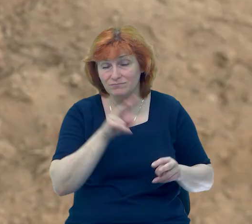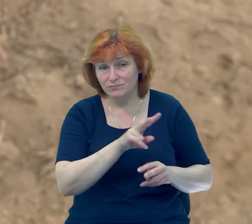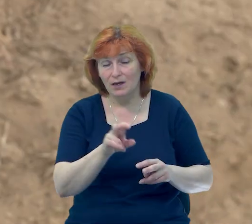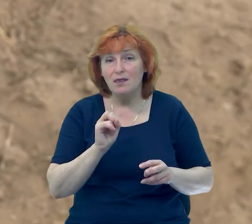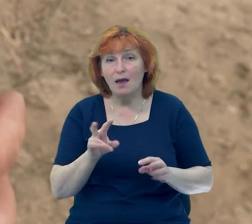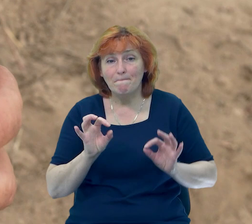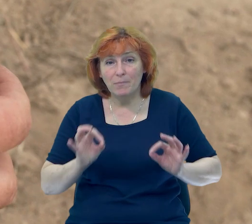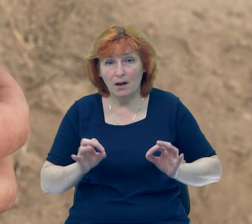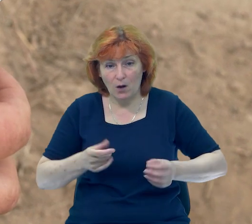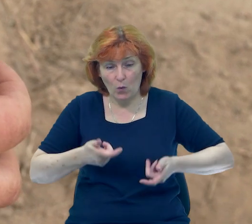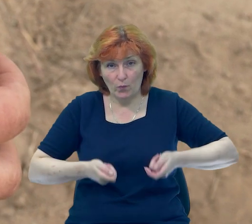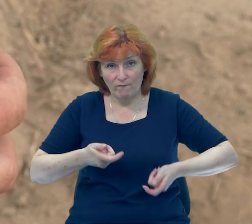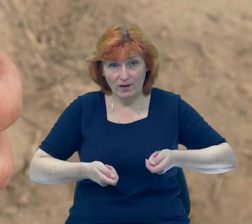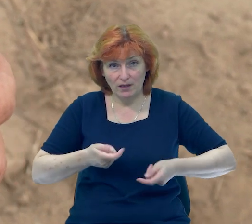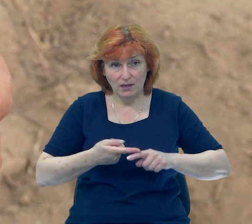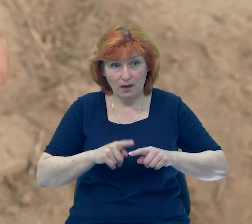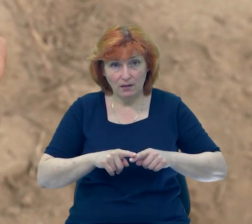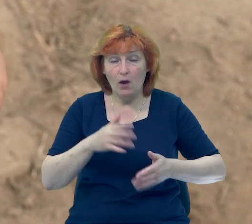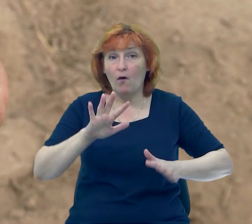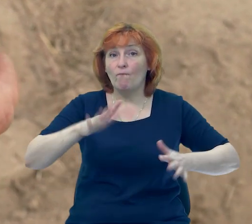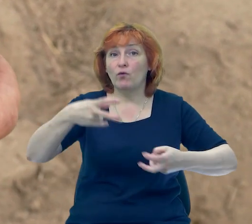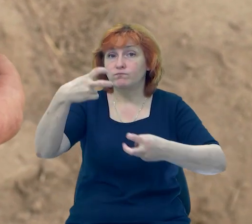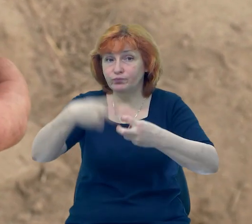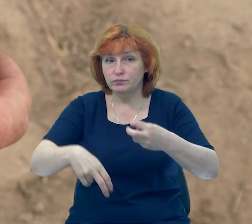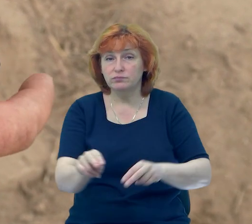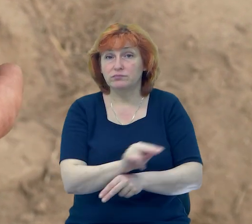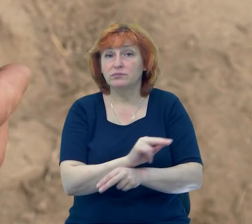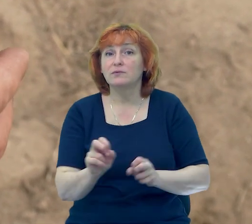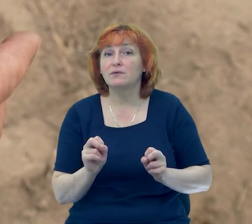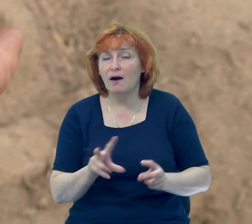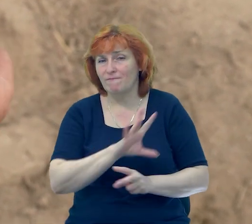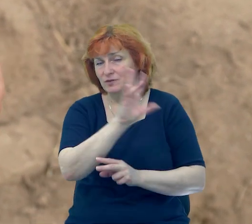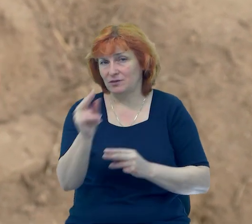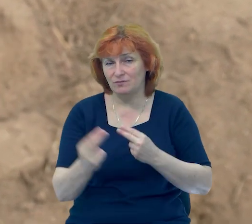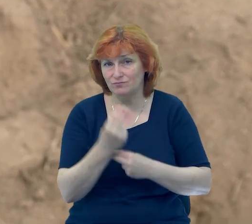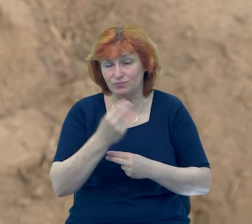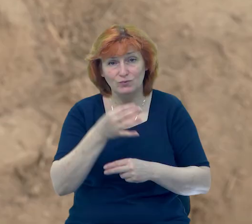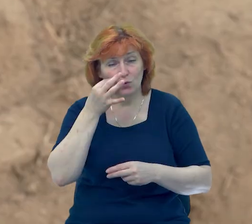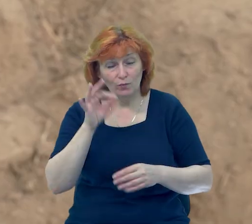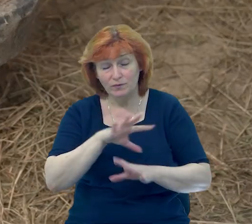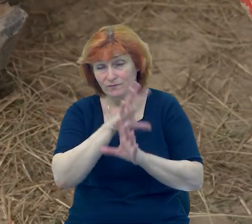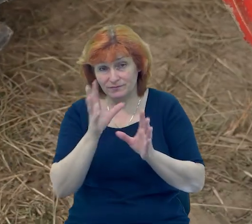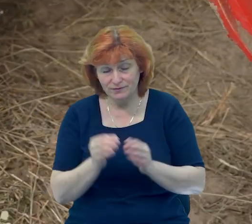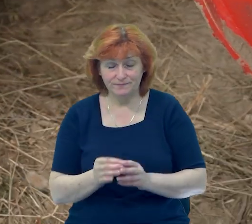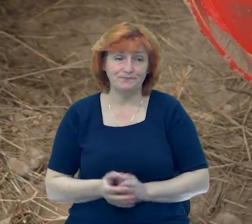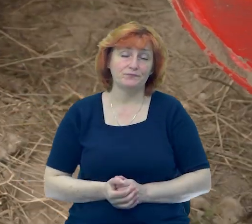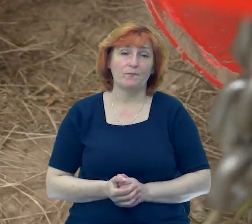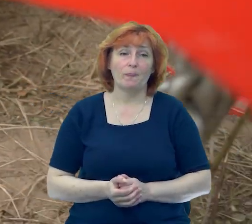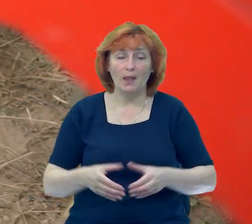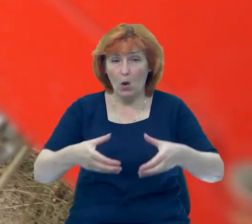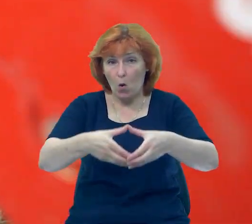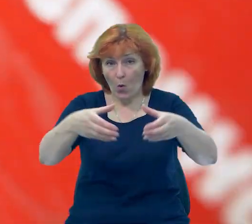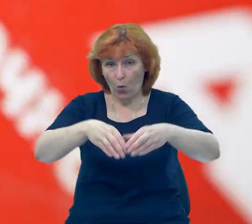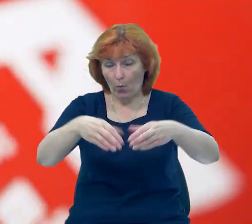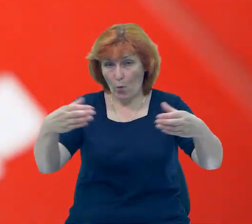машиною, так і ремонт. Сертифікати ми отримали як оператори, так і механіки. Корпус та конструкції